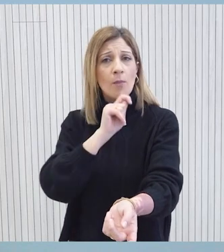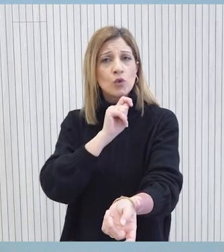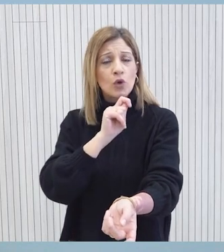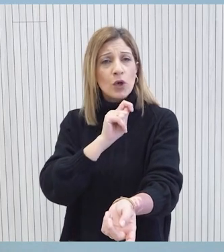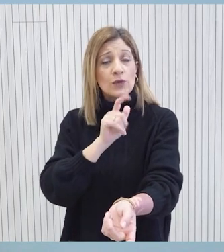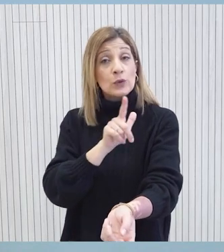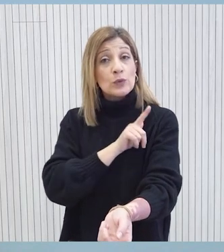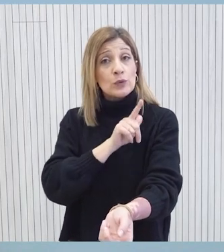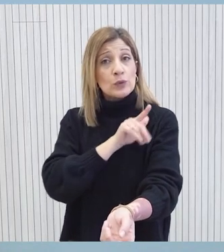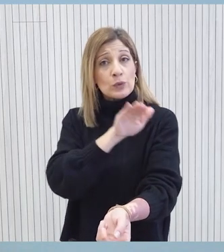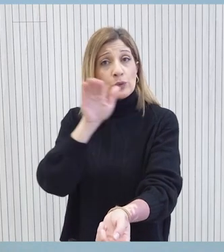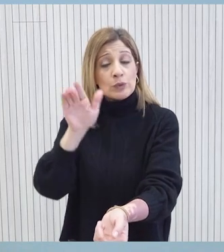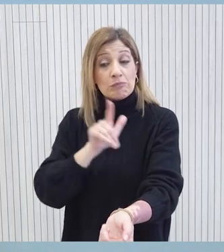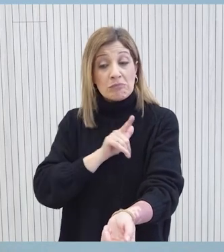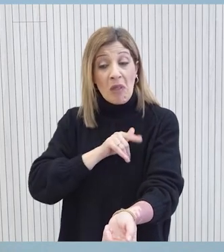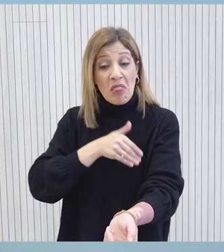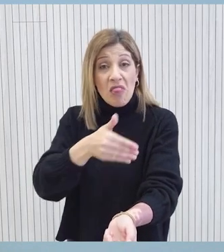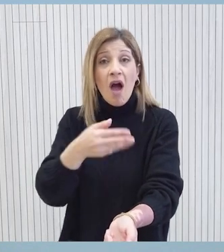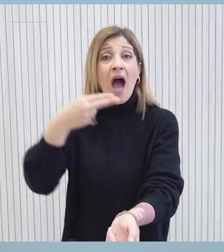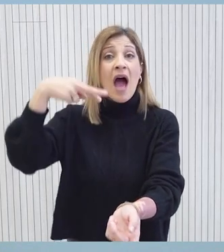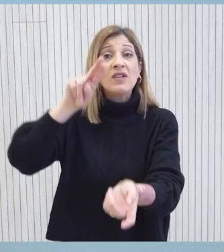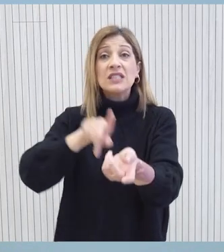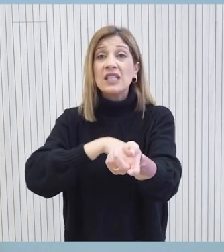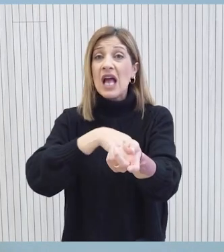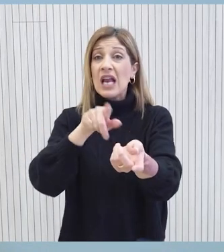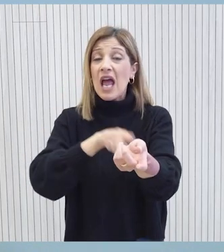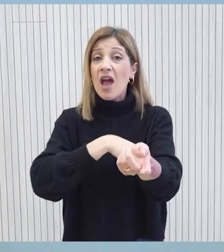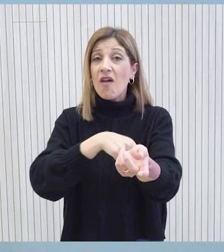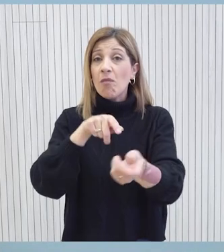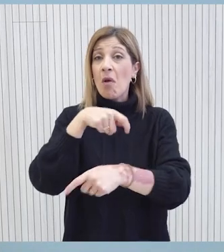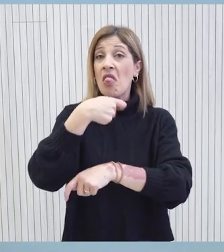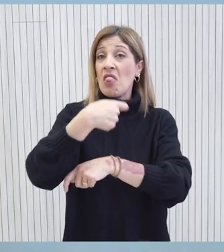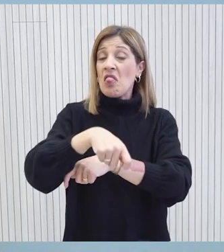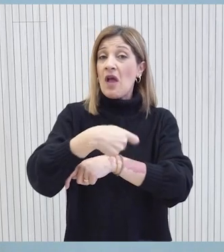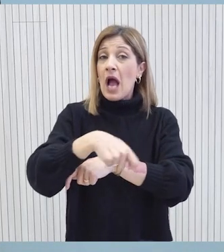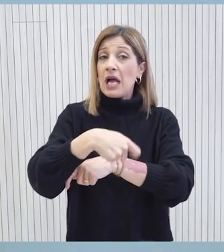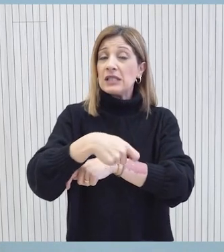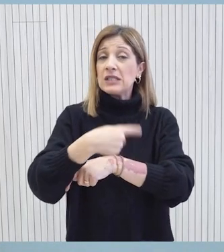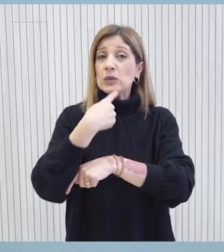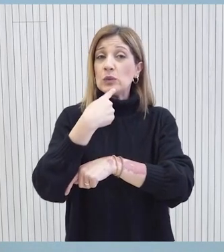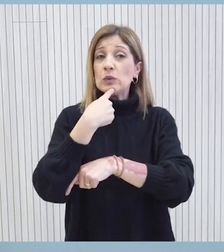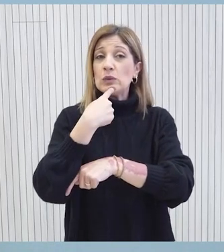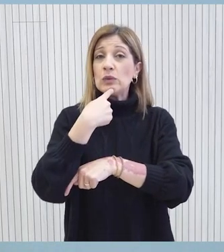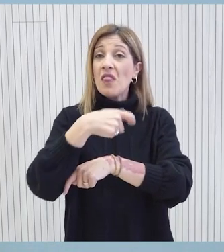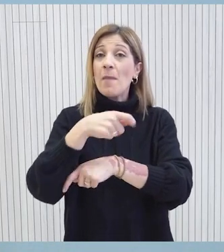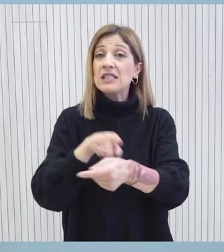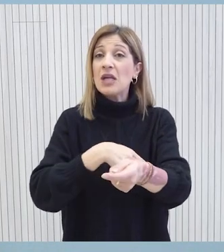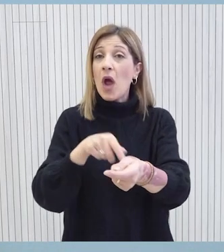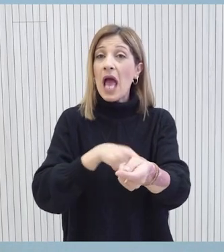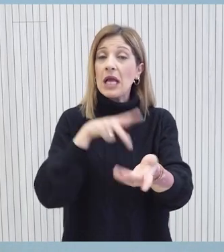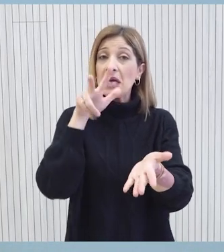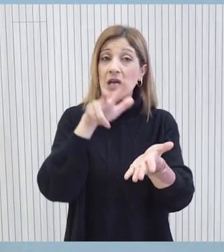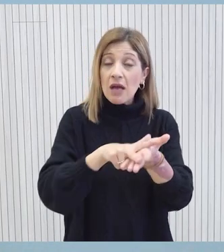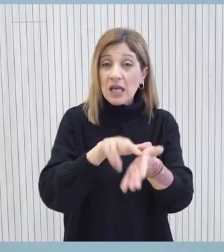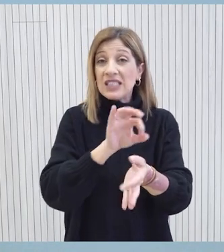Αναμένουμε ότι δεν υπάρχουν τρία αύξηση φέτος και αν δικαιοθείο από το δικαστήριο η ΑΕΚ μπορεί να